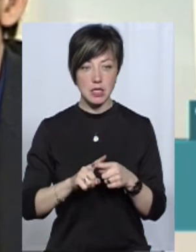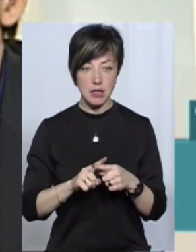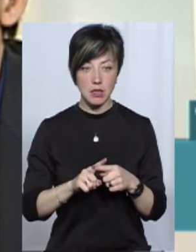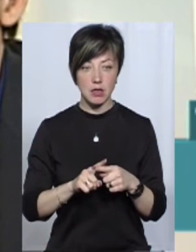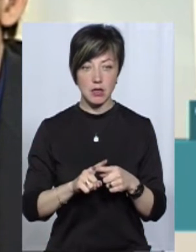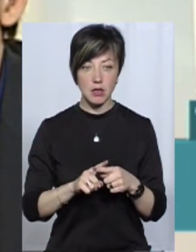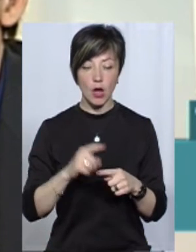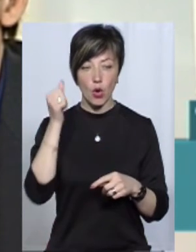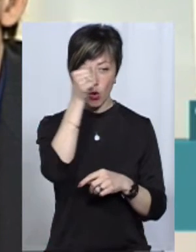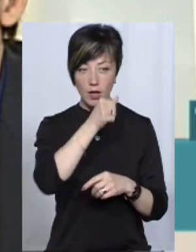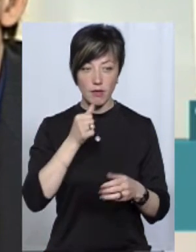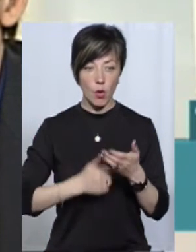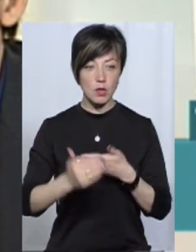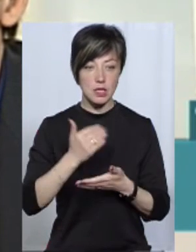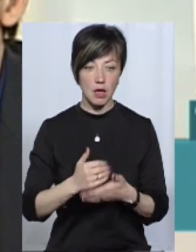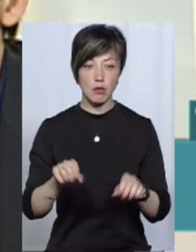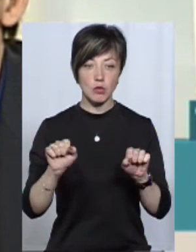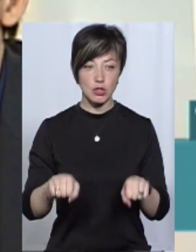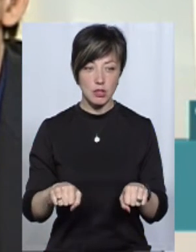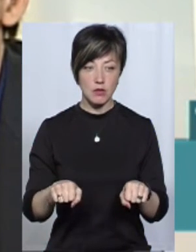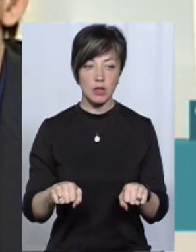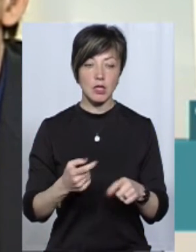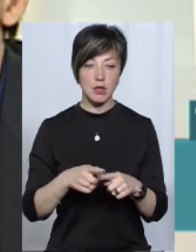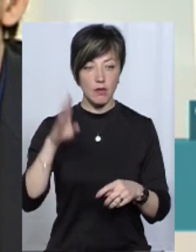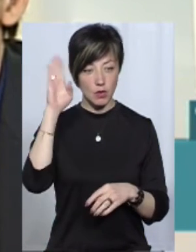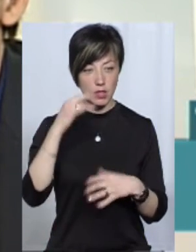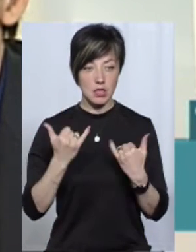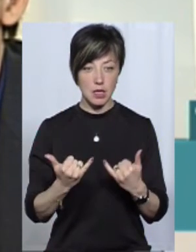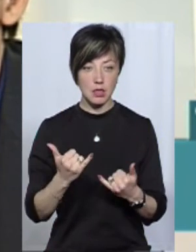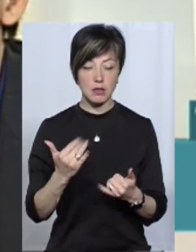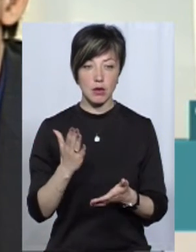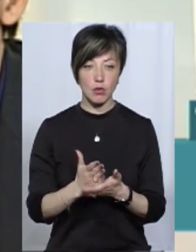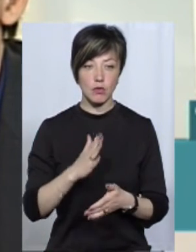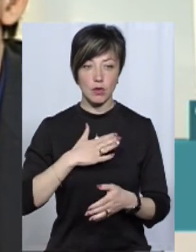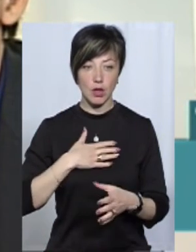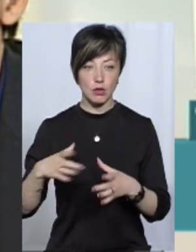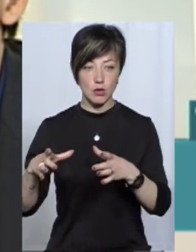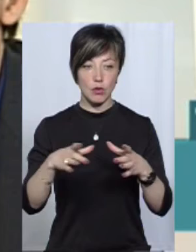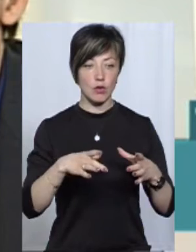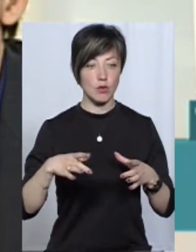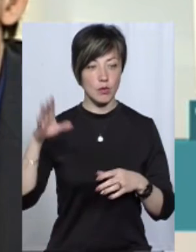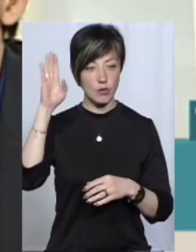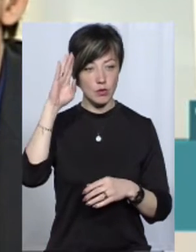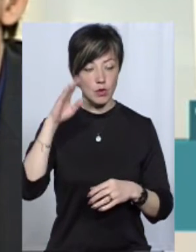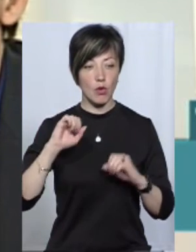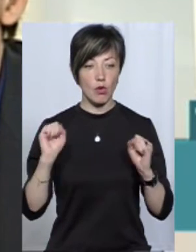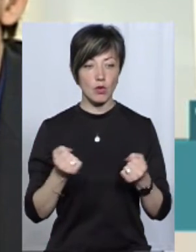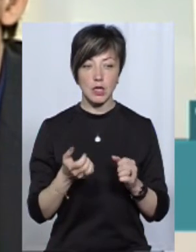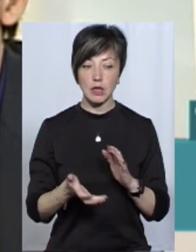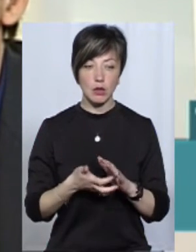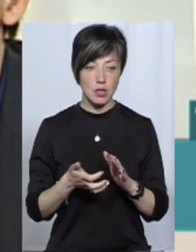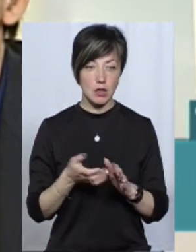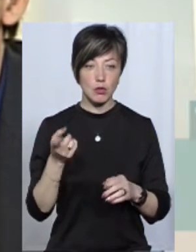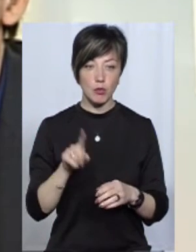пані Наталя каже, цих років, і тому, можливо, тої води, яка зараз знаходиться в нашому ставку холодчого,